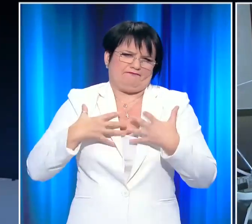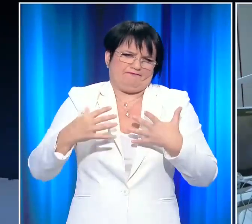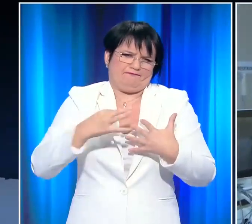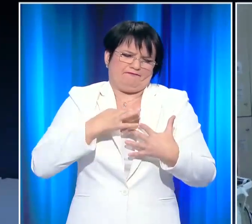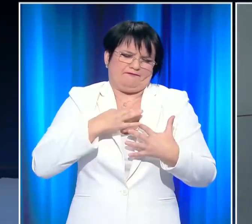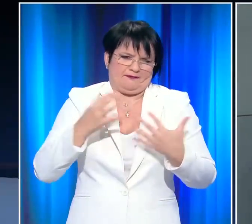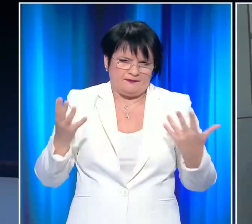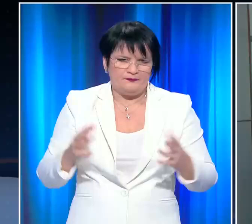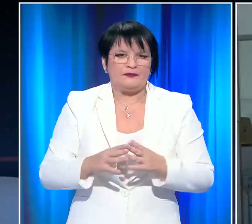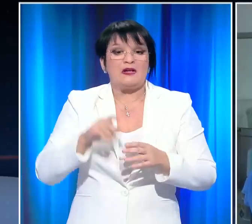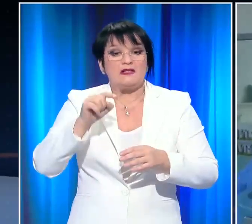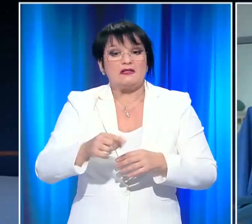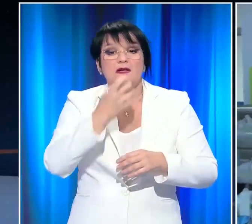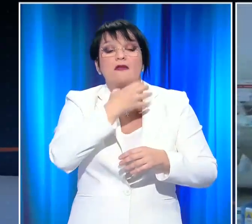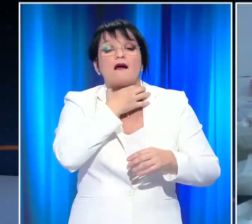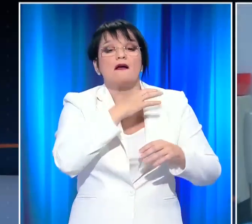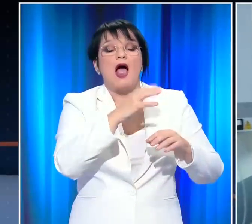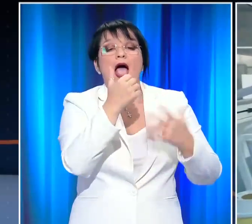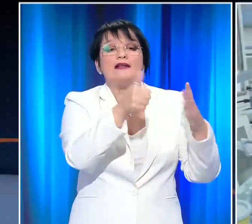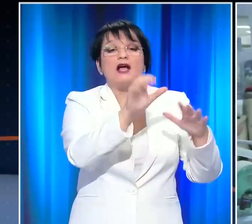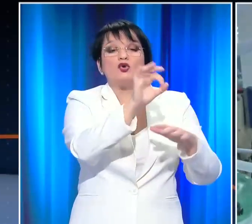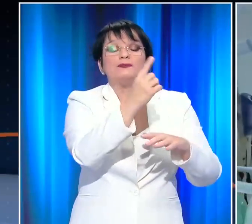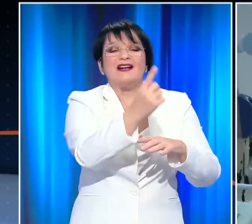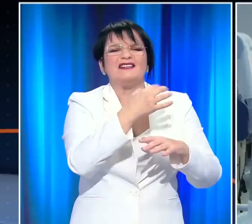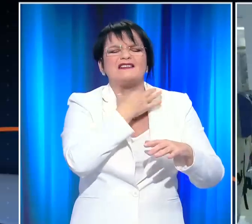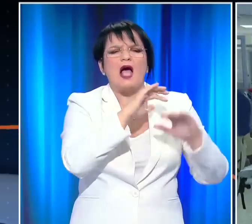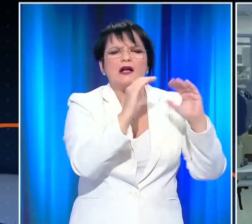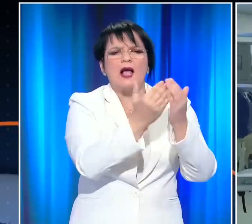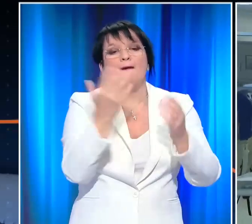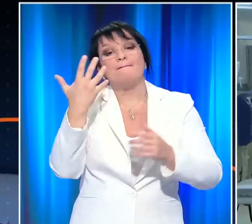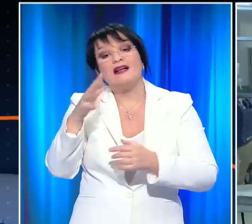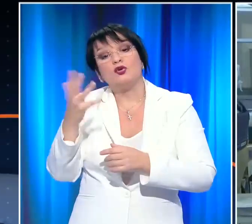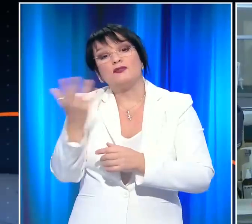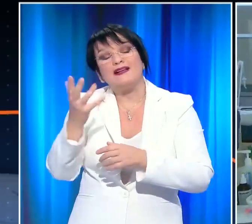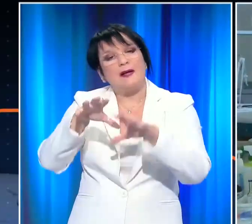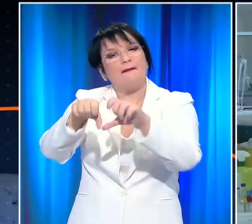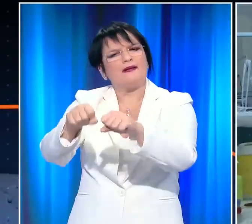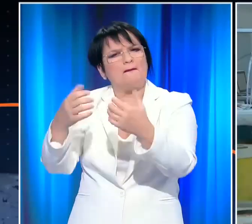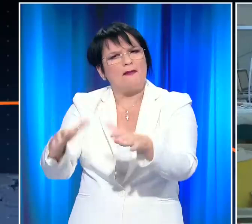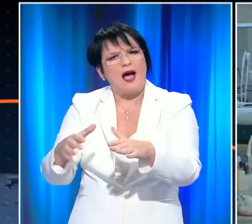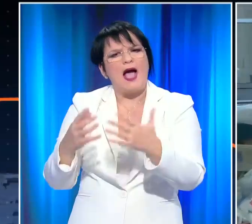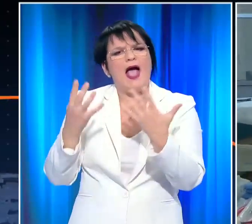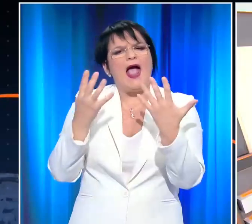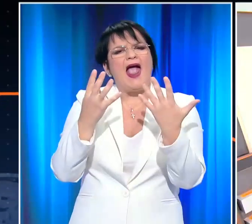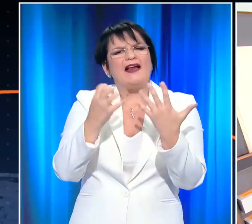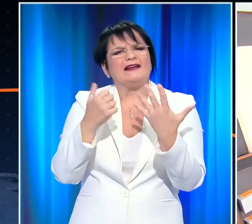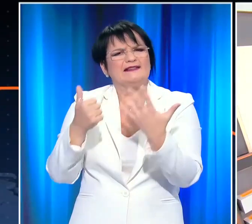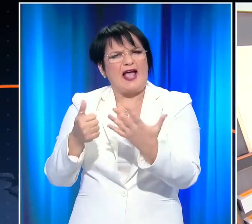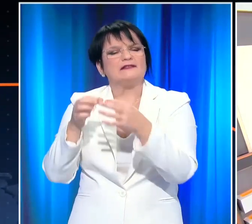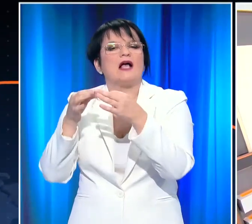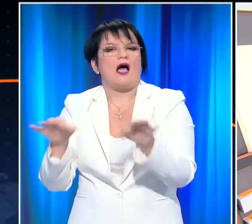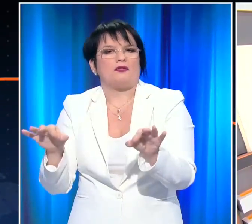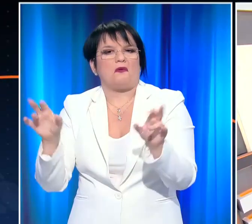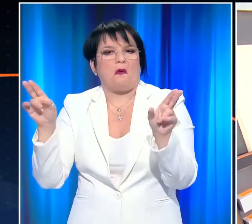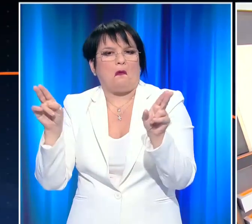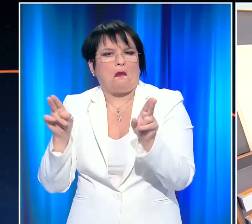Η μεθ-COVID είναι σήμερα 651. Από αυτές 555 είναι κατηλιμμένες και 96 κενές. Αυτή τη στιγμή είναι γεμάτες